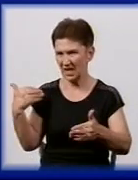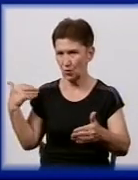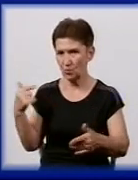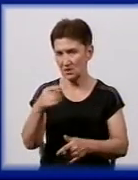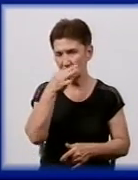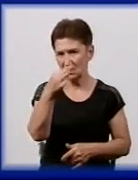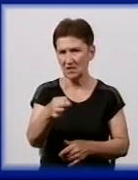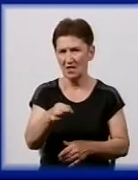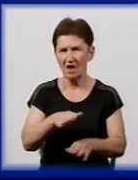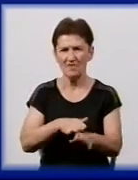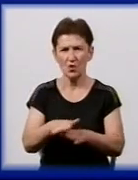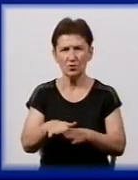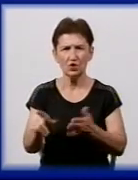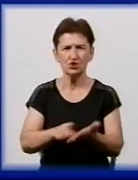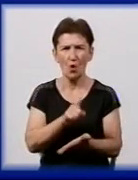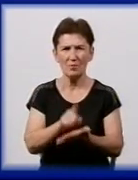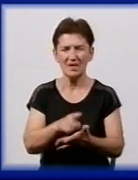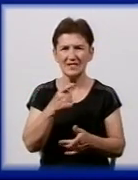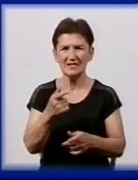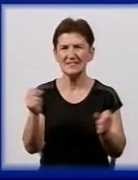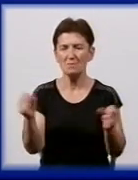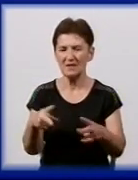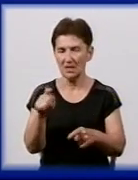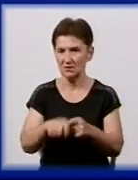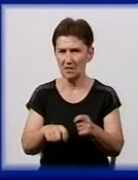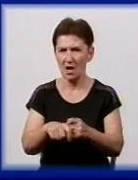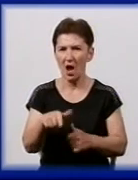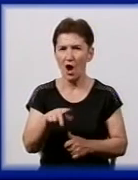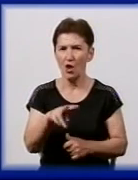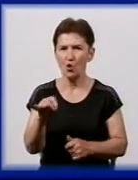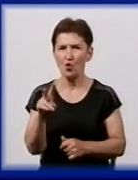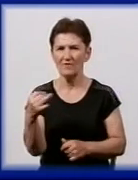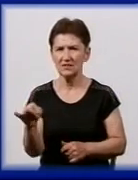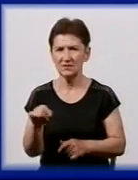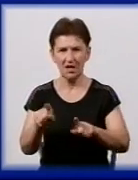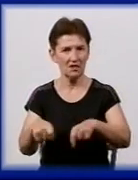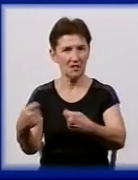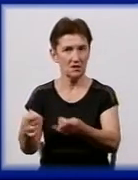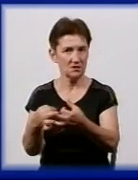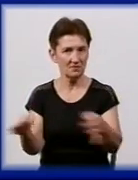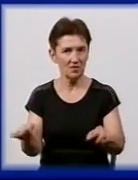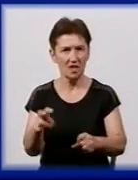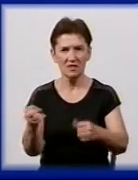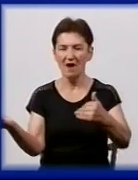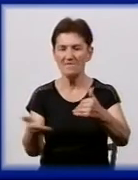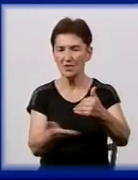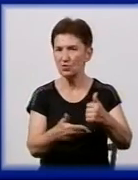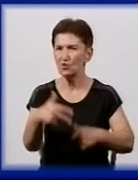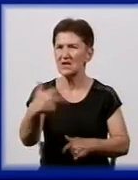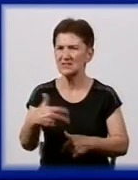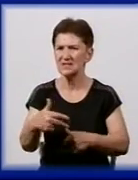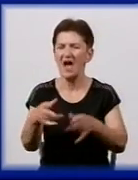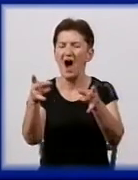виконуючий обоязки начальника спецінспекції Олександр Брюховецький, там надали дозвіл на вирубку 30 аварійних дерев.